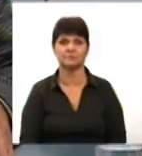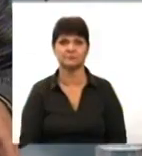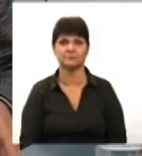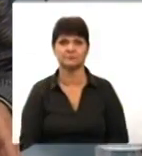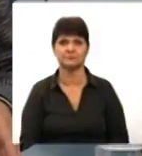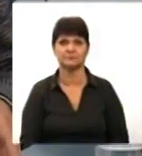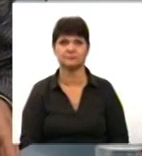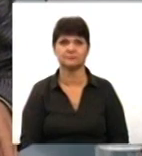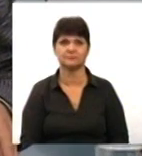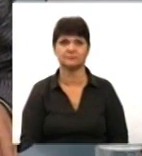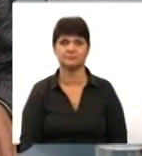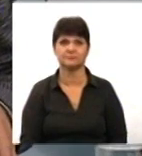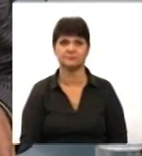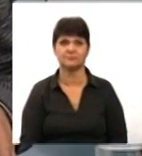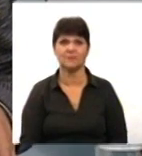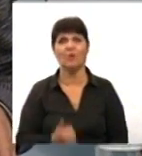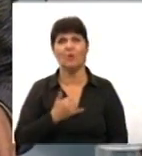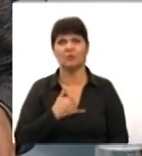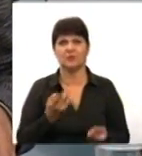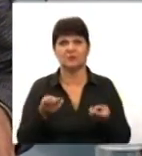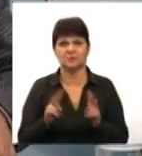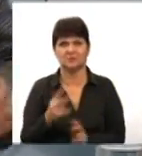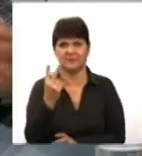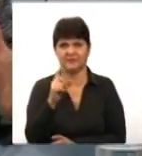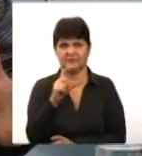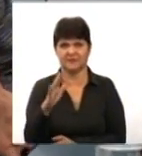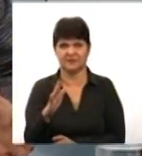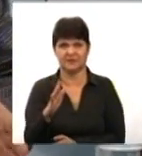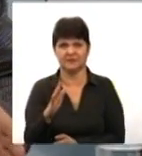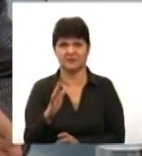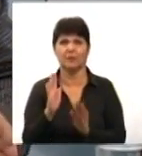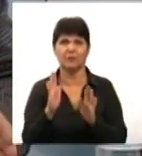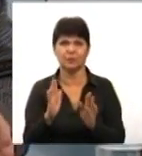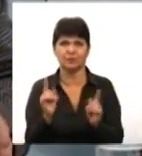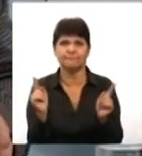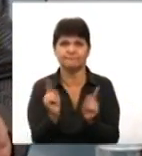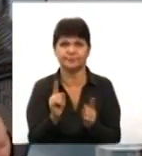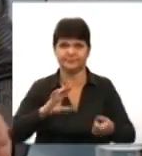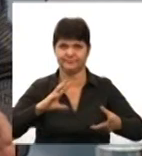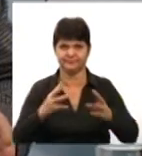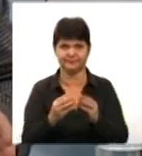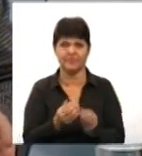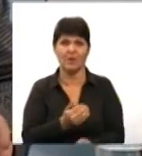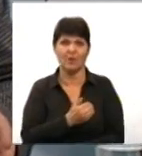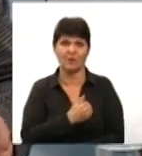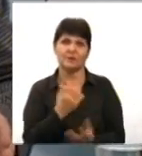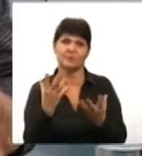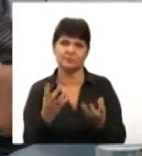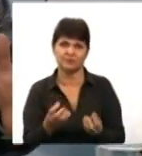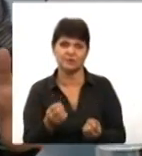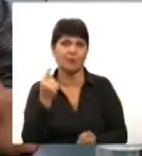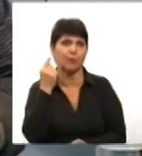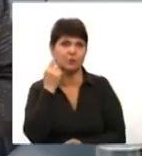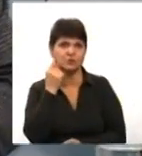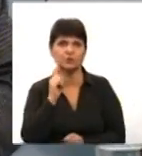Сановні гості, у нас дві хвилини до завершення ефіру. Будемо резюмувати. Отже, я хотів би ще почути,